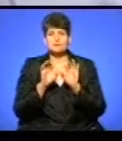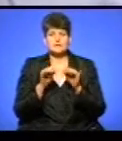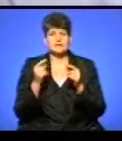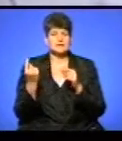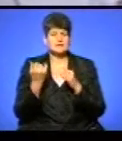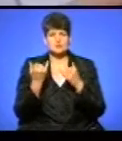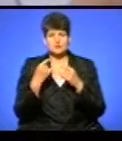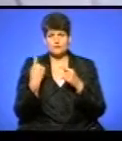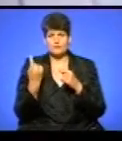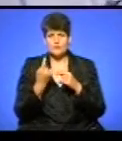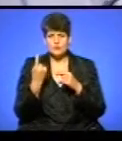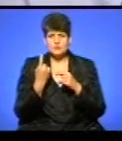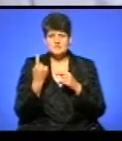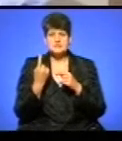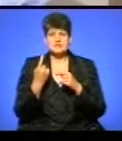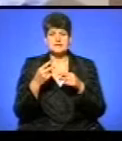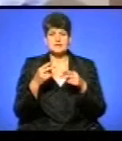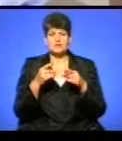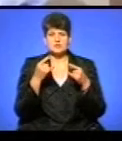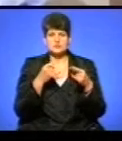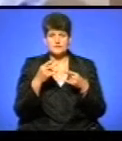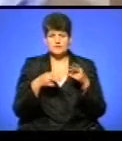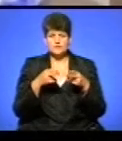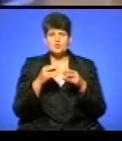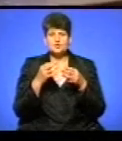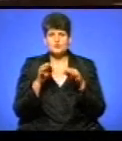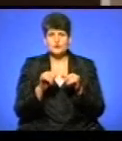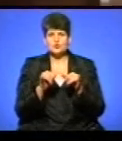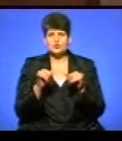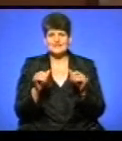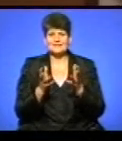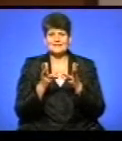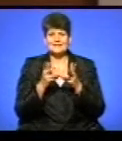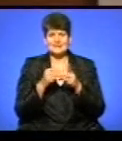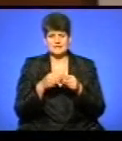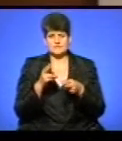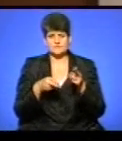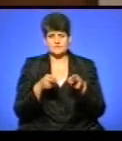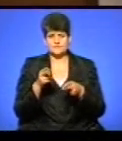на сьогодні в області ультразвуковий скальпель дозволить розширити кількість оперативних втручань.